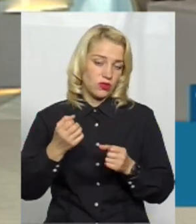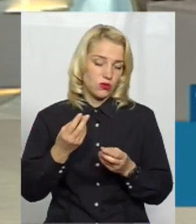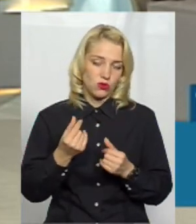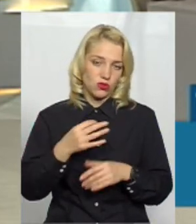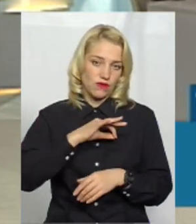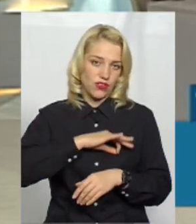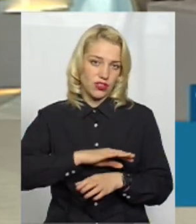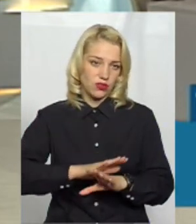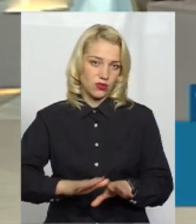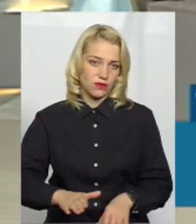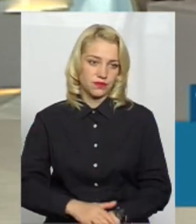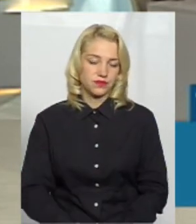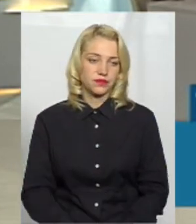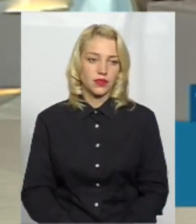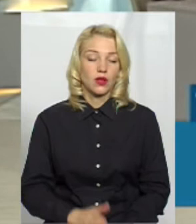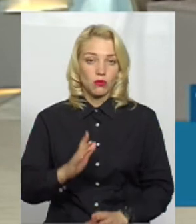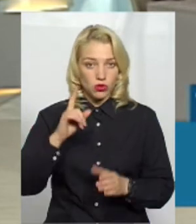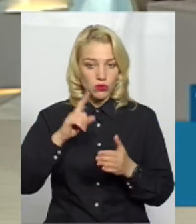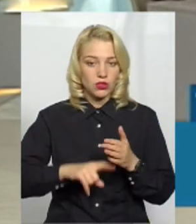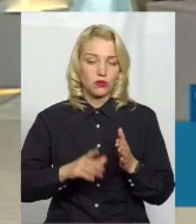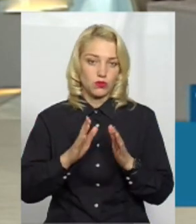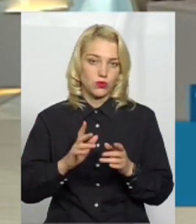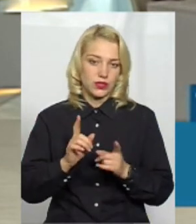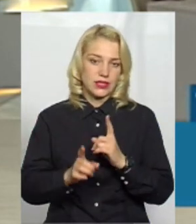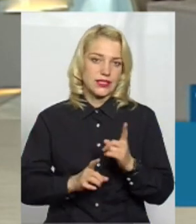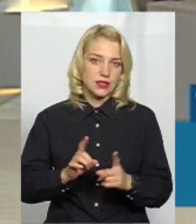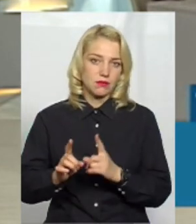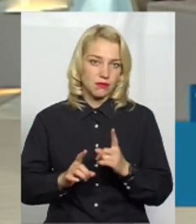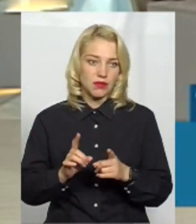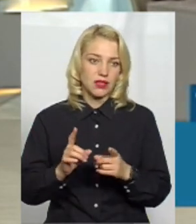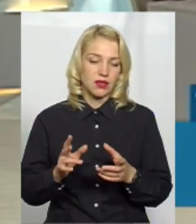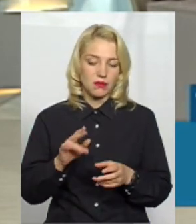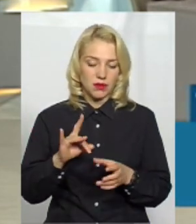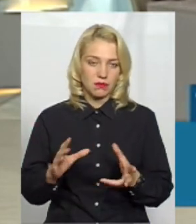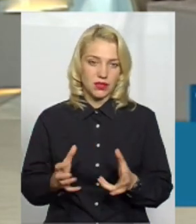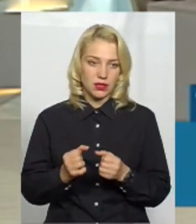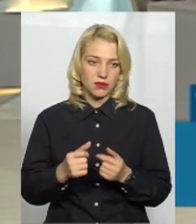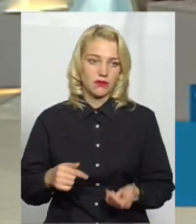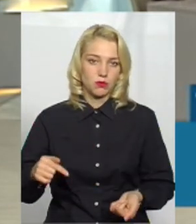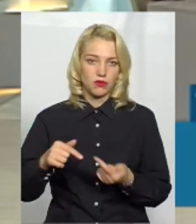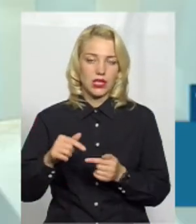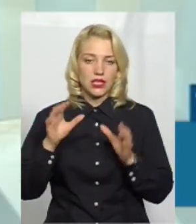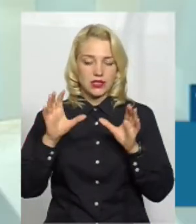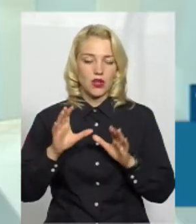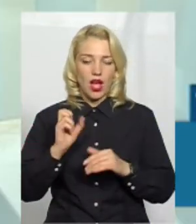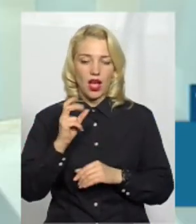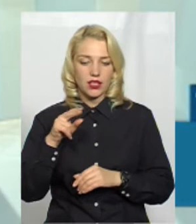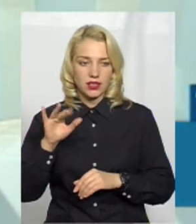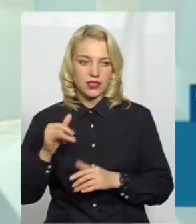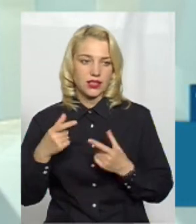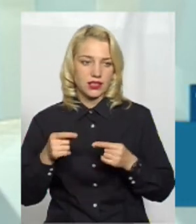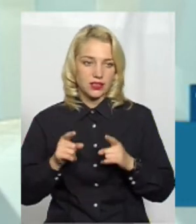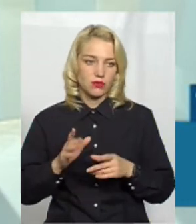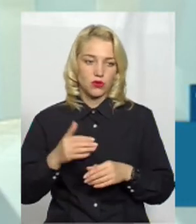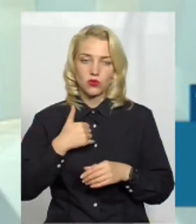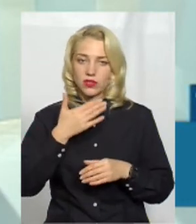вигідно. Ну, будемо надіятися, що будуть зміни якісь і приймуть відповідні законодавчі акти, де буде дійсно, дійсно,